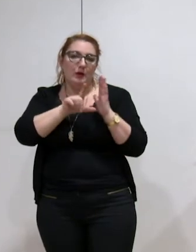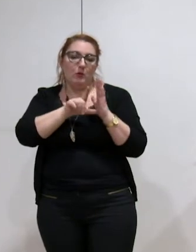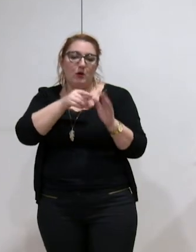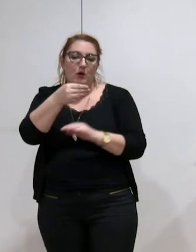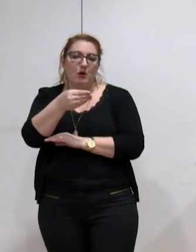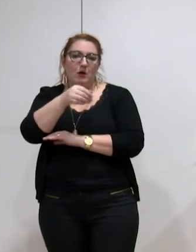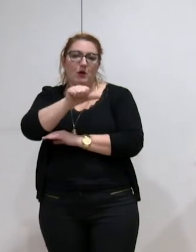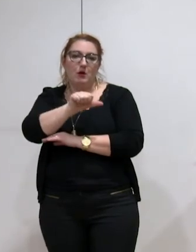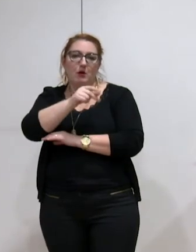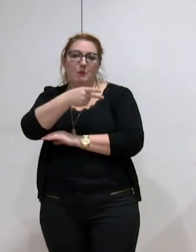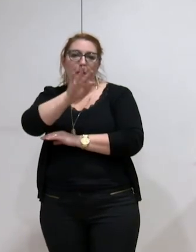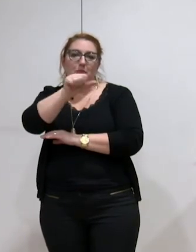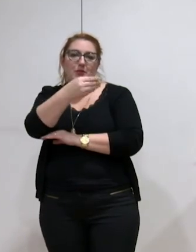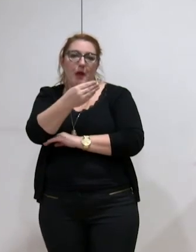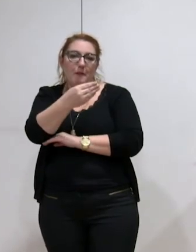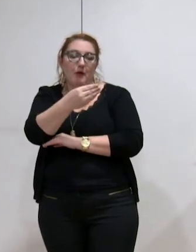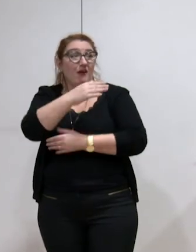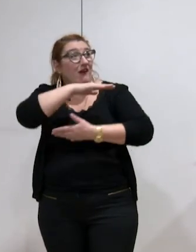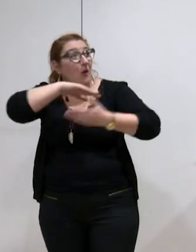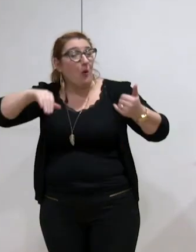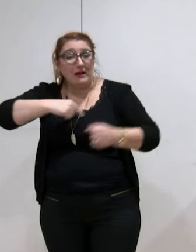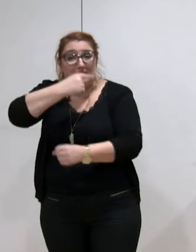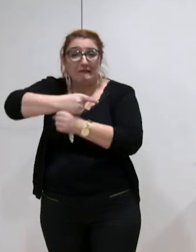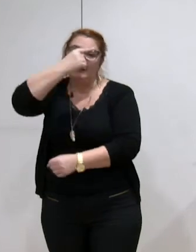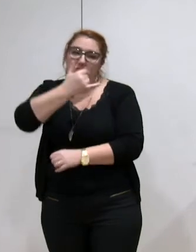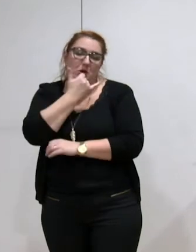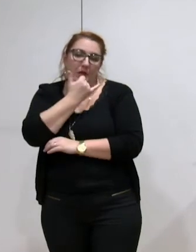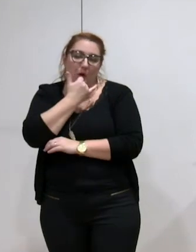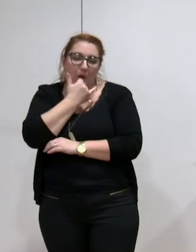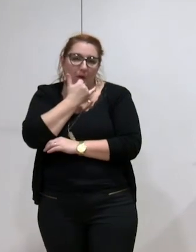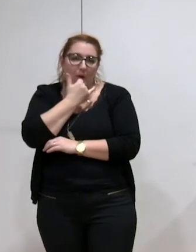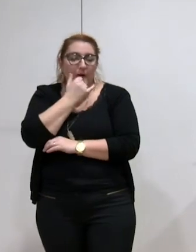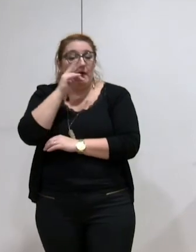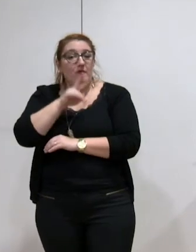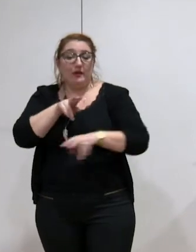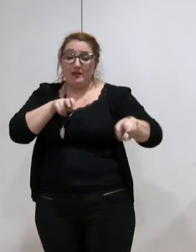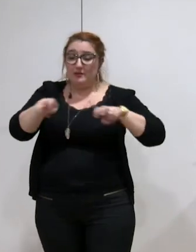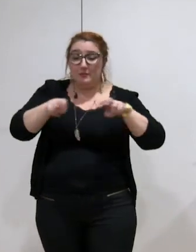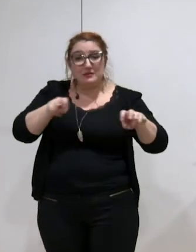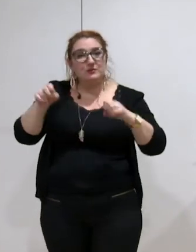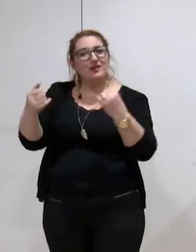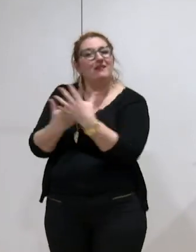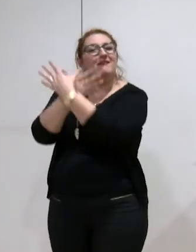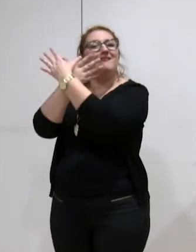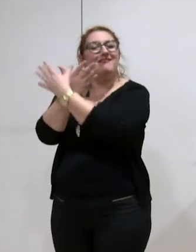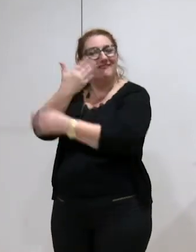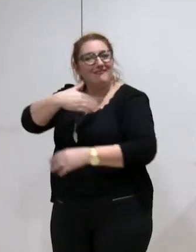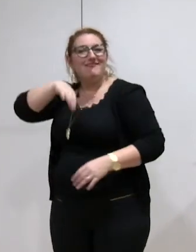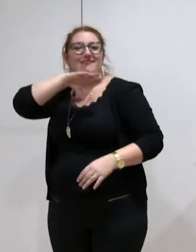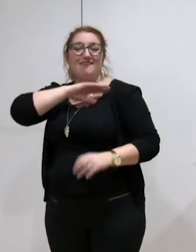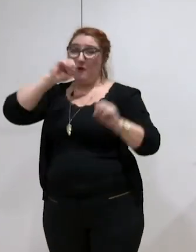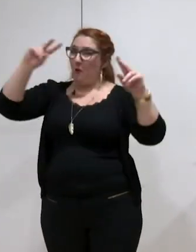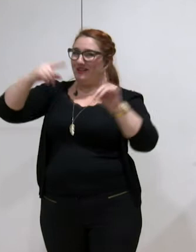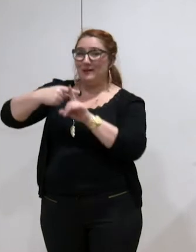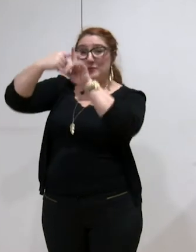d'avoir voulu à tout prix transférer la voirie. Qu'on nous dise que les déplacements sont de la compétence métropolitaine, il y a un réel plus. Mais de transférer la voirie